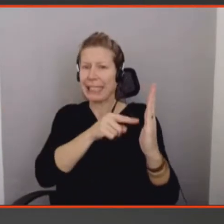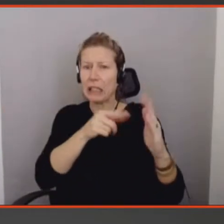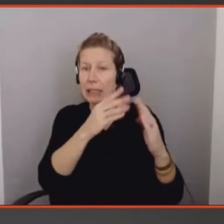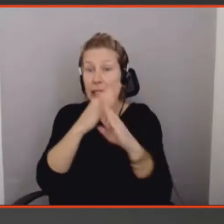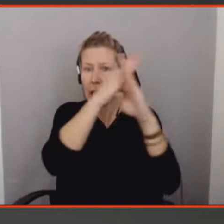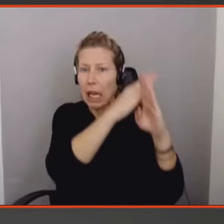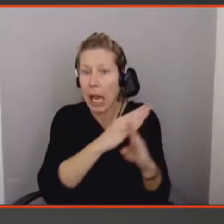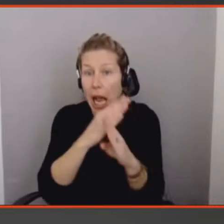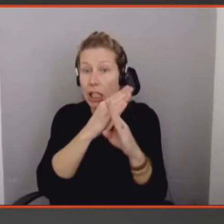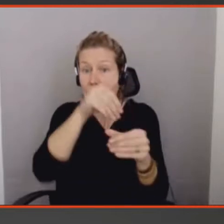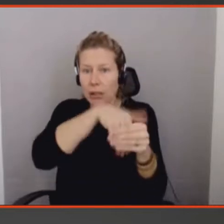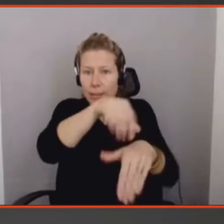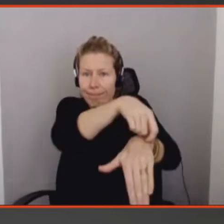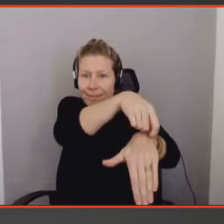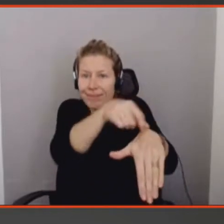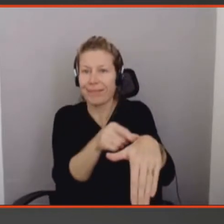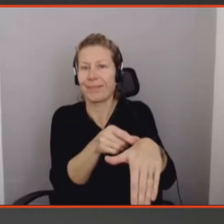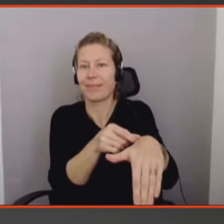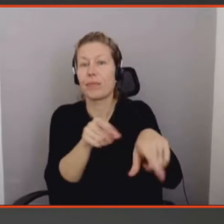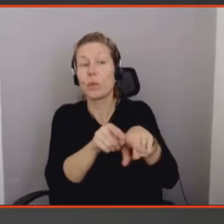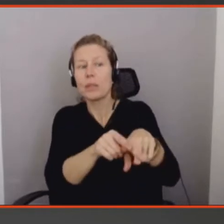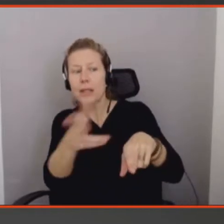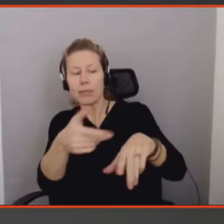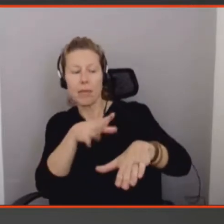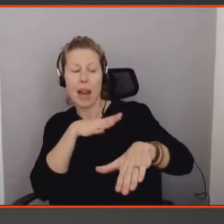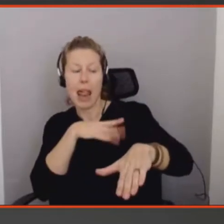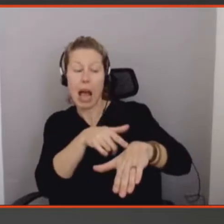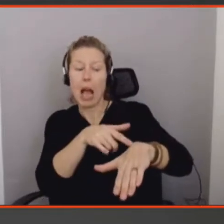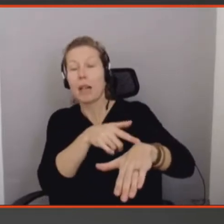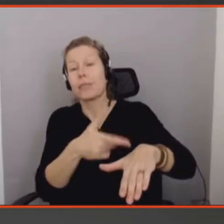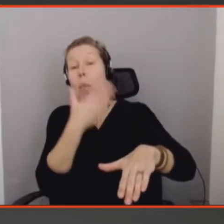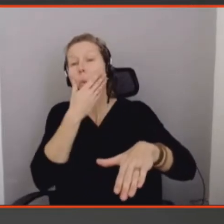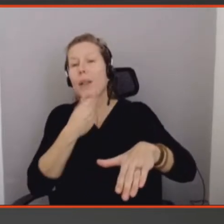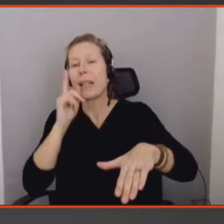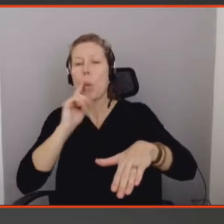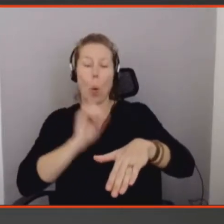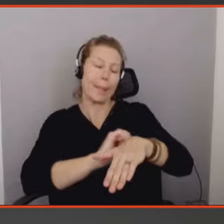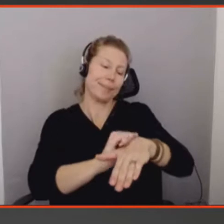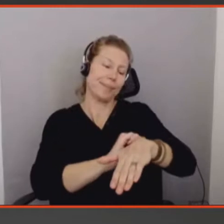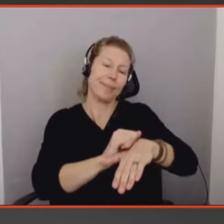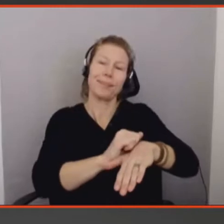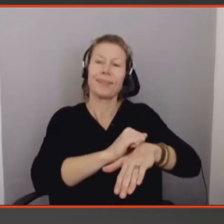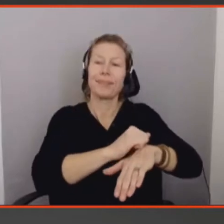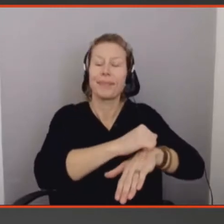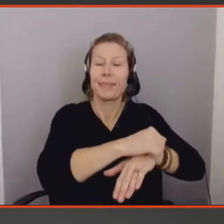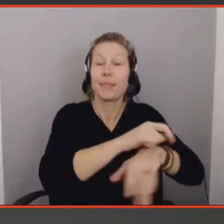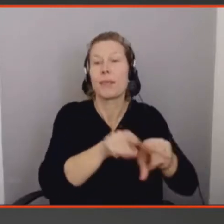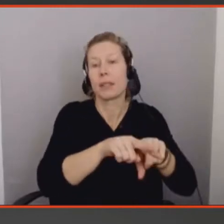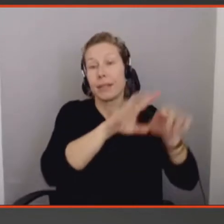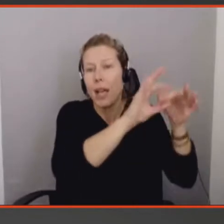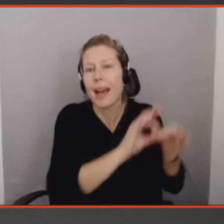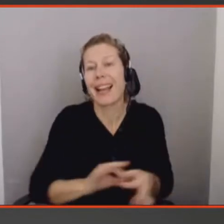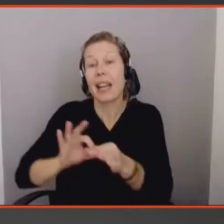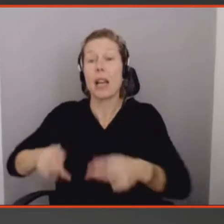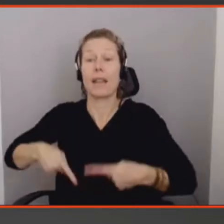avec le fait de polir un bijou, qui est aussi un signe du temps. Et elle s'inscrit dans le quotidien puisqu'elle reprend les codes culturels du bijou. Et comme je l'ai dit